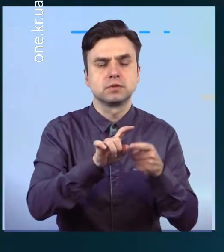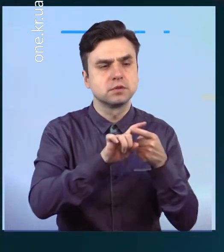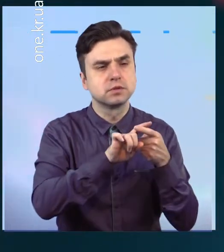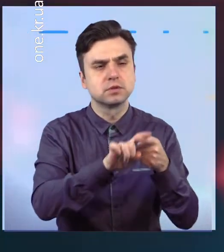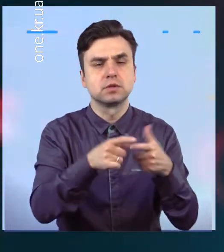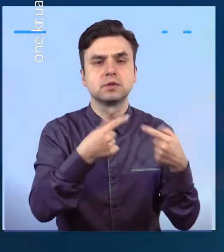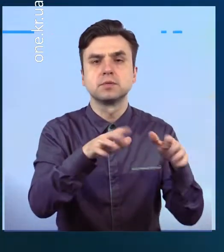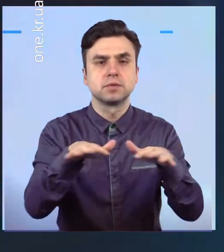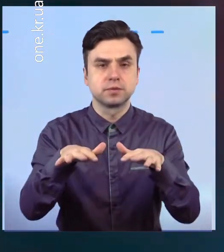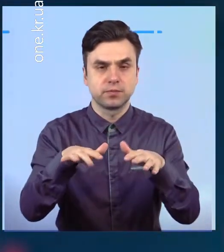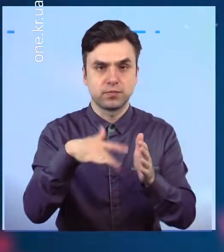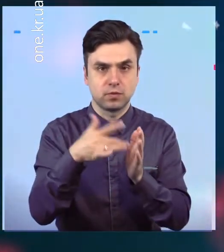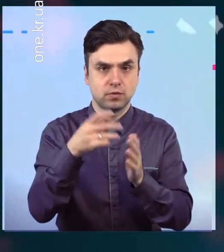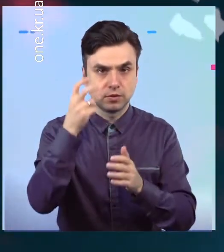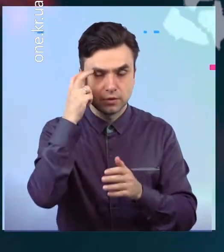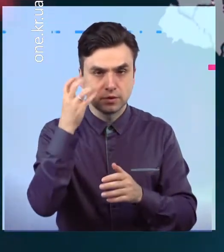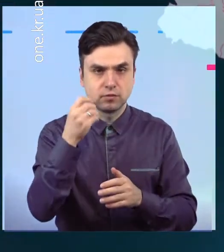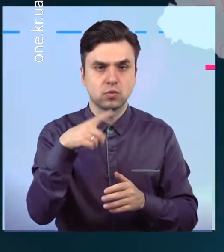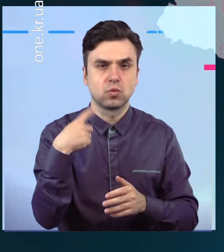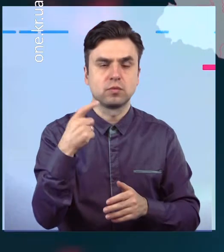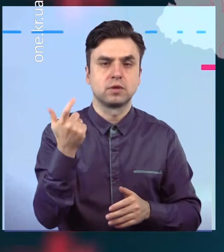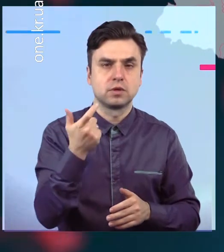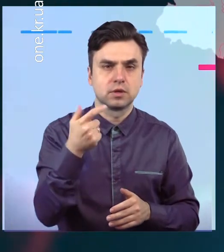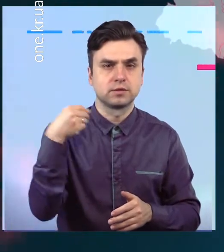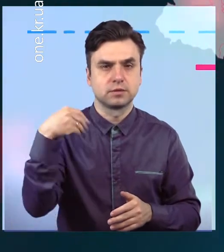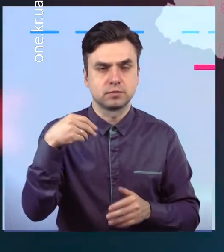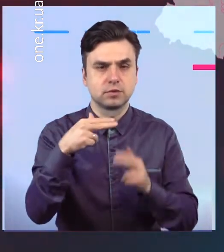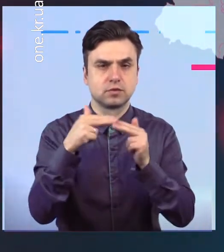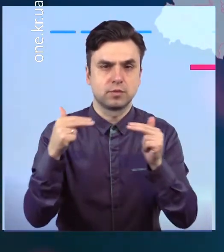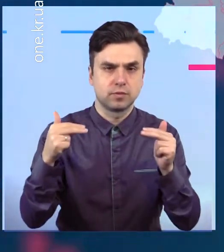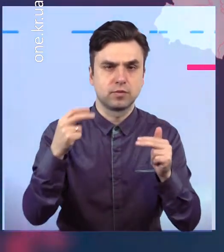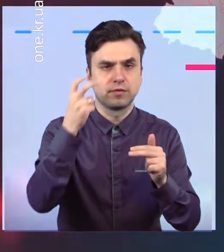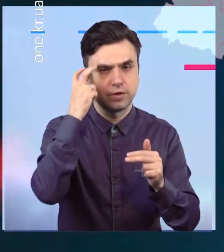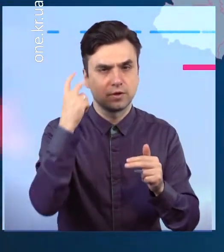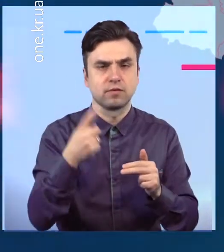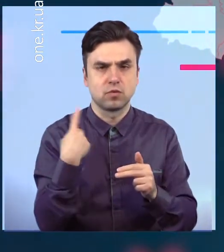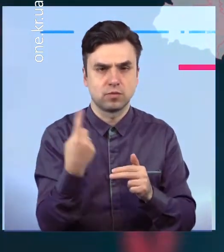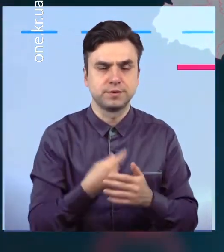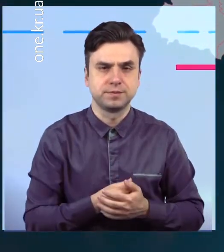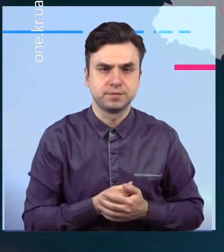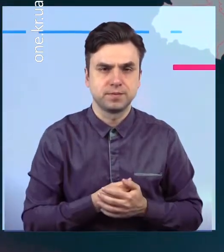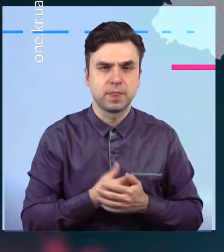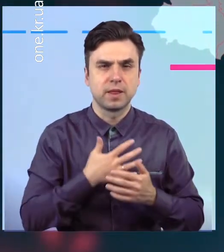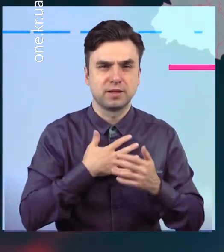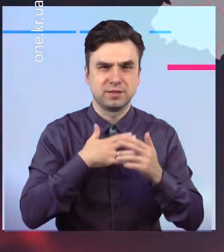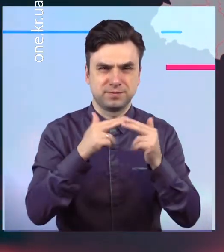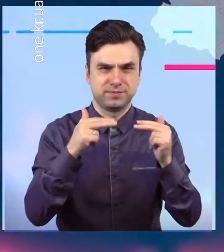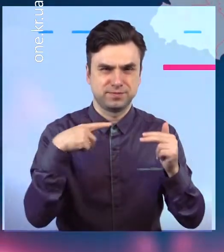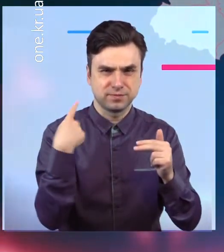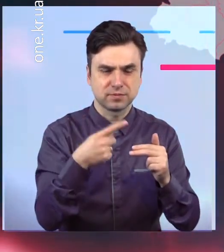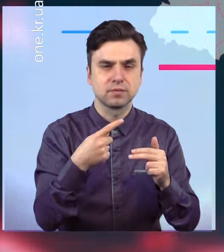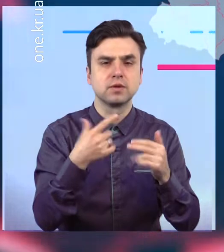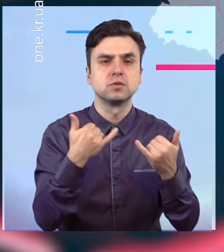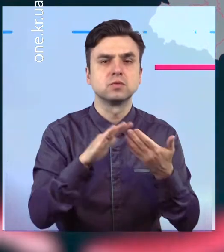випадків зареєстрували у Києві, а також Харківській, Запорізькій, Дніпропетровській та Київській областях. Що стосується нашого